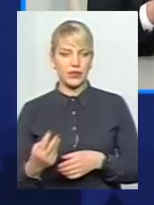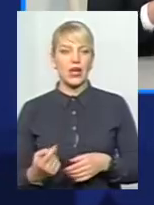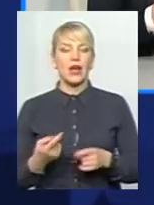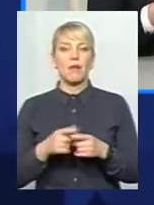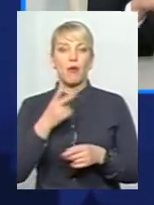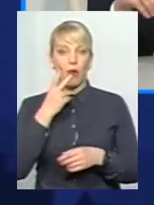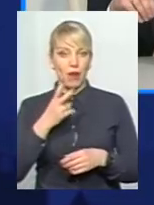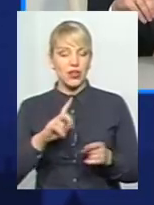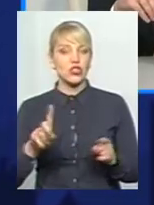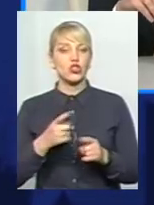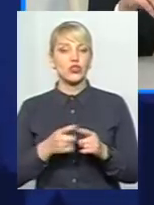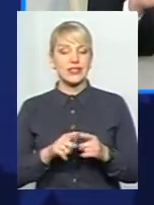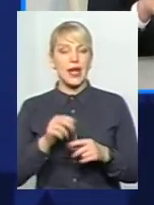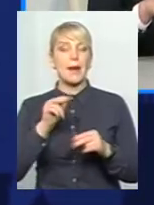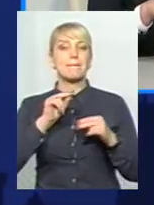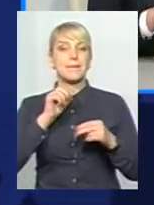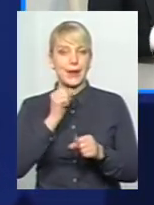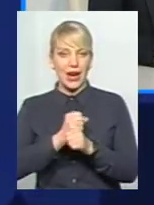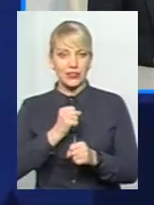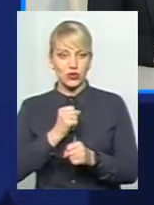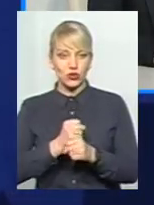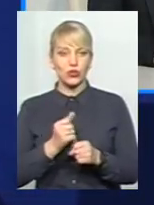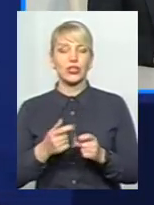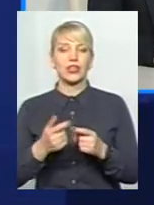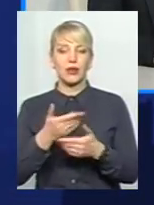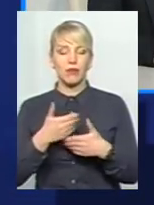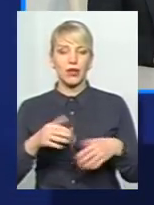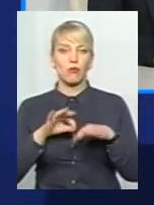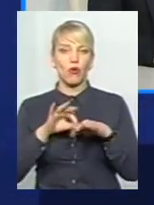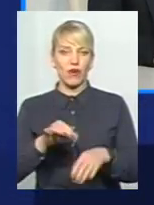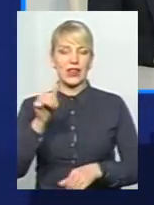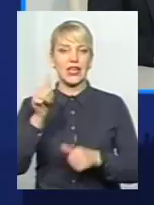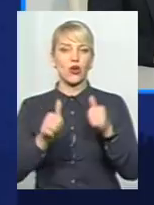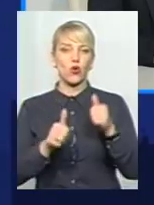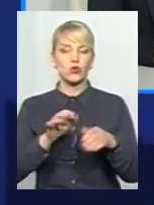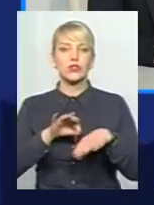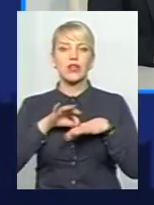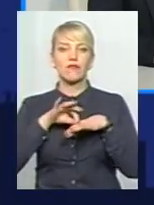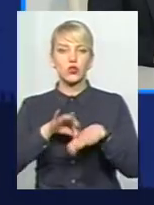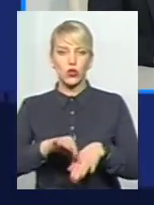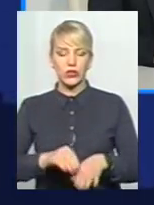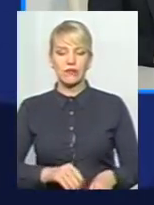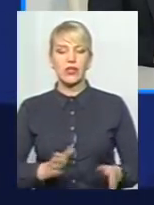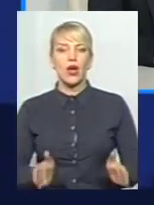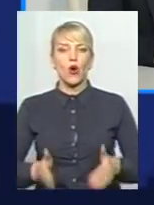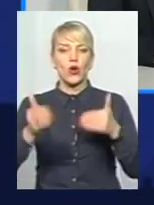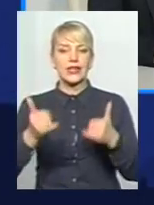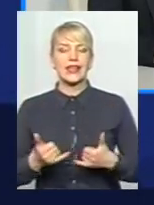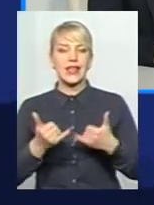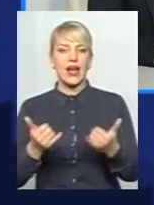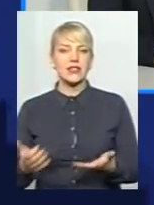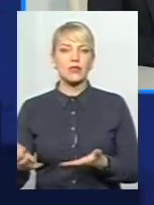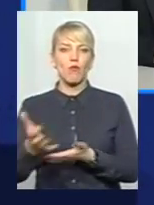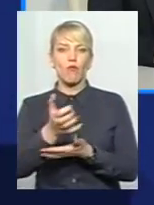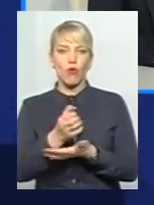побачили, що це, власне, працює. І буквально місяць тому ми провели конкурс на встановлення контейнерів для збору під пляшки по інших